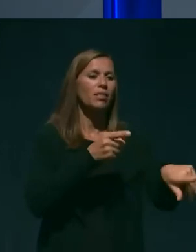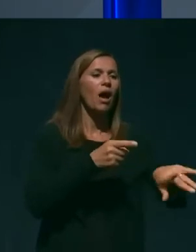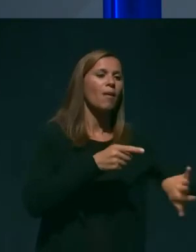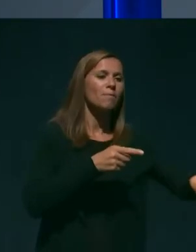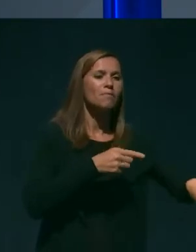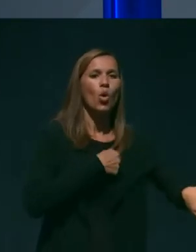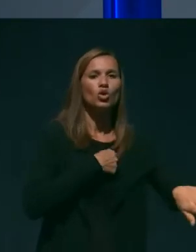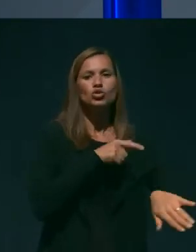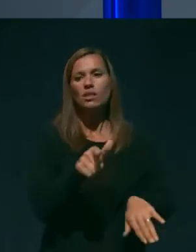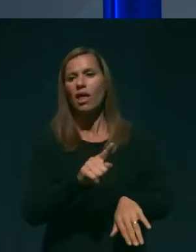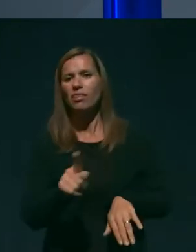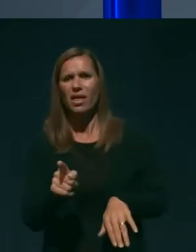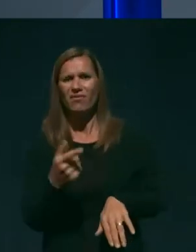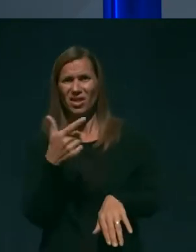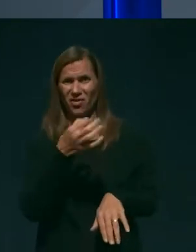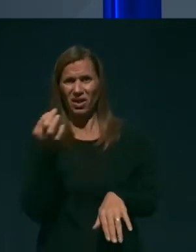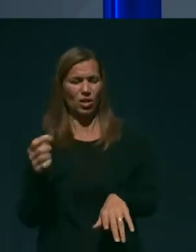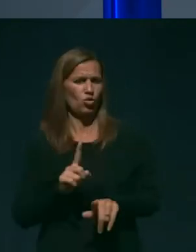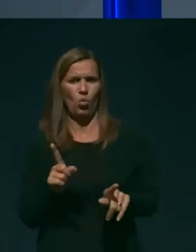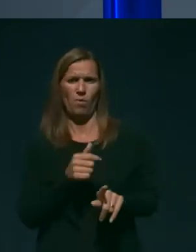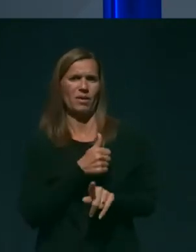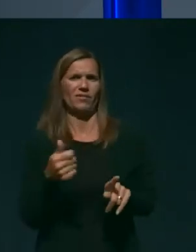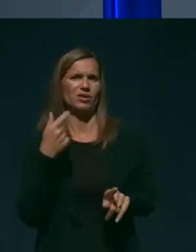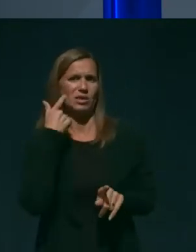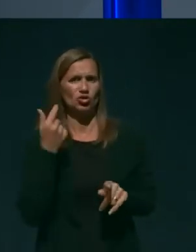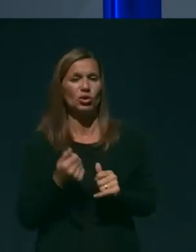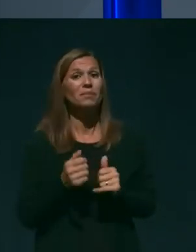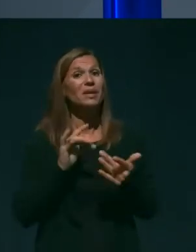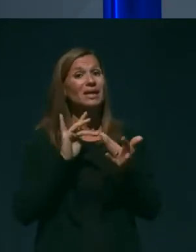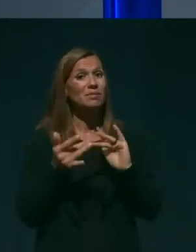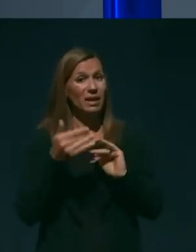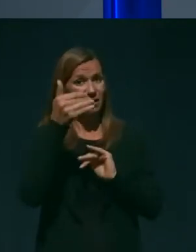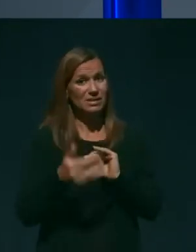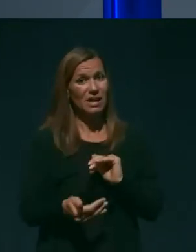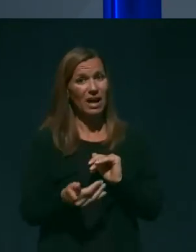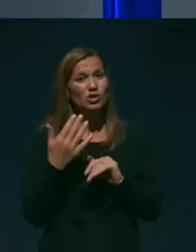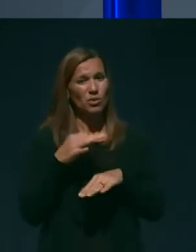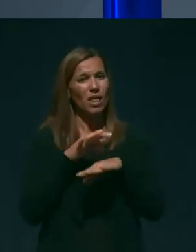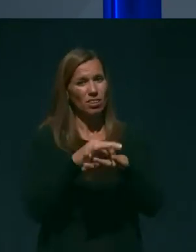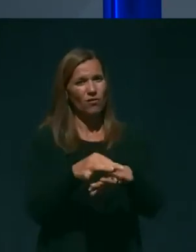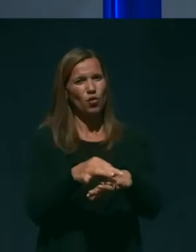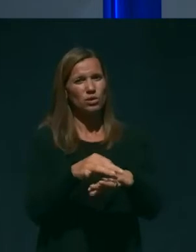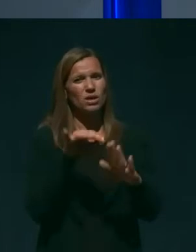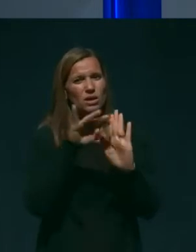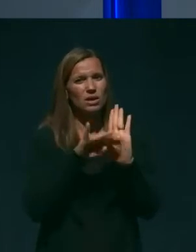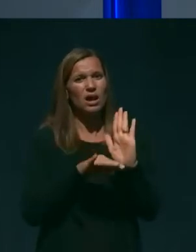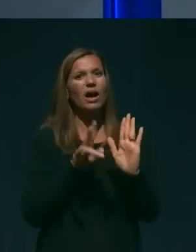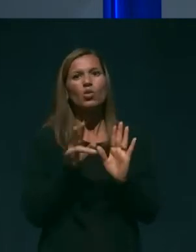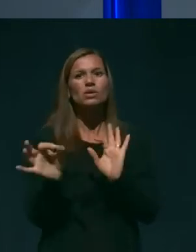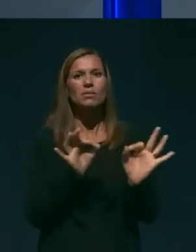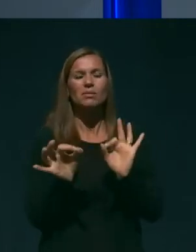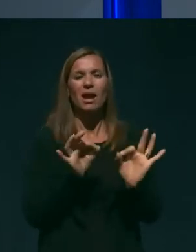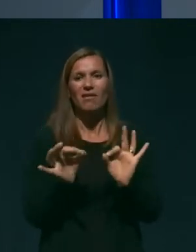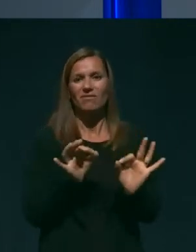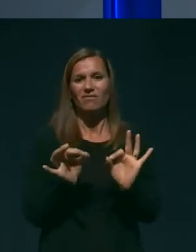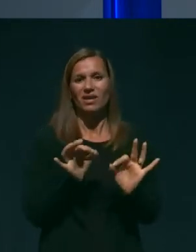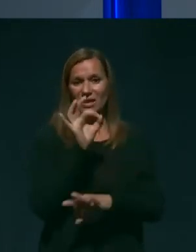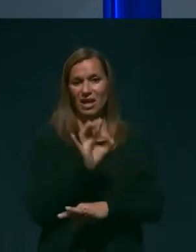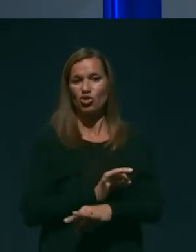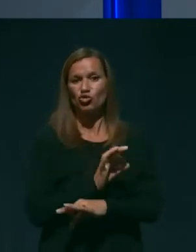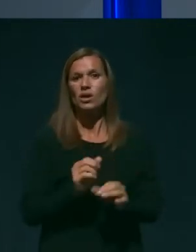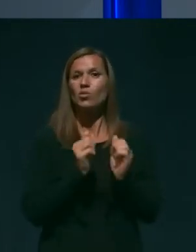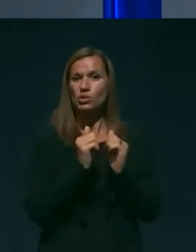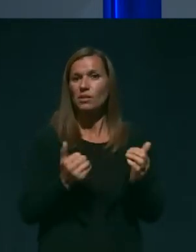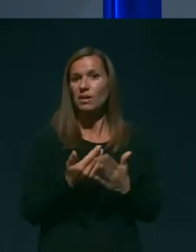strani so bila ta navodila, kako se pripravi palijativni načrt, posebej za to obdobje. To je